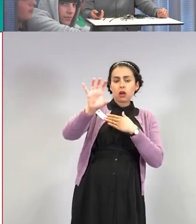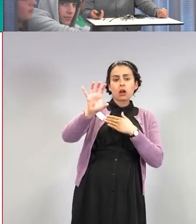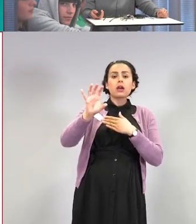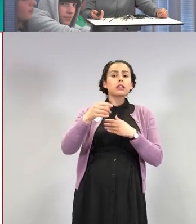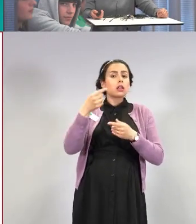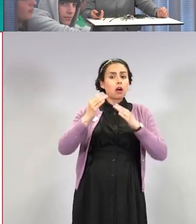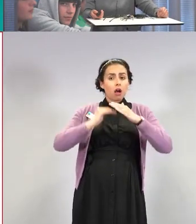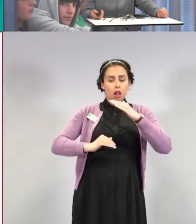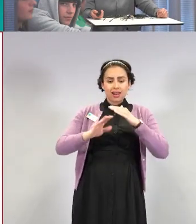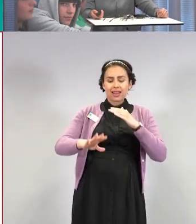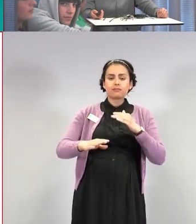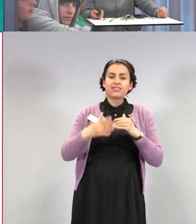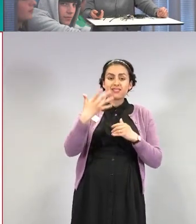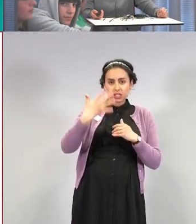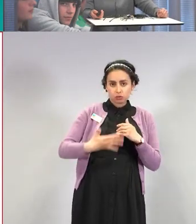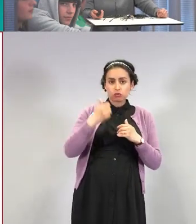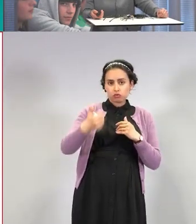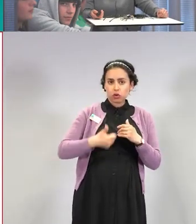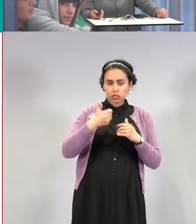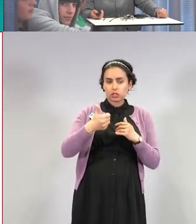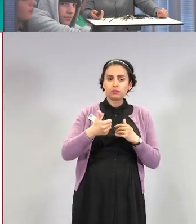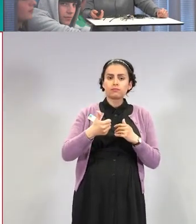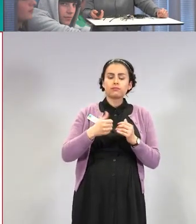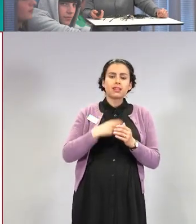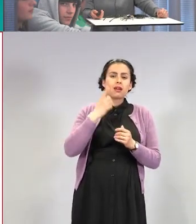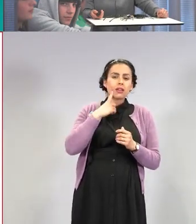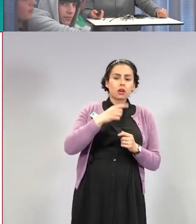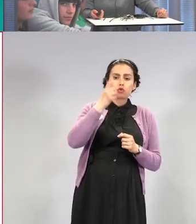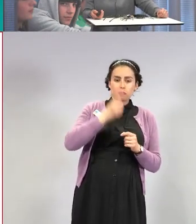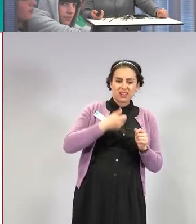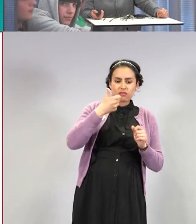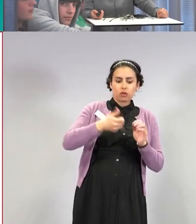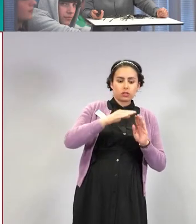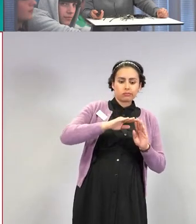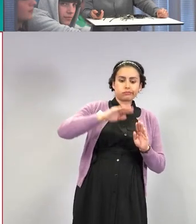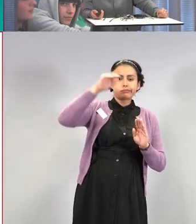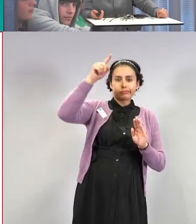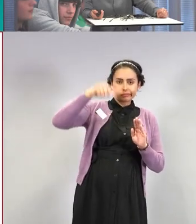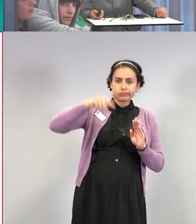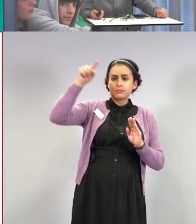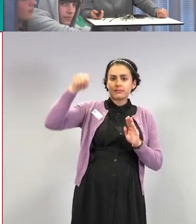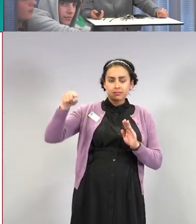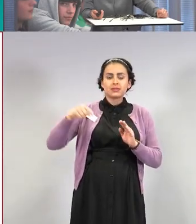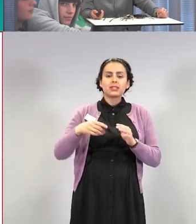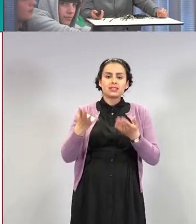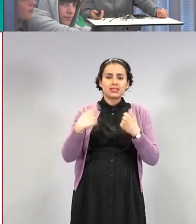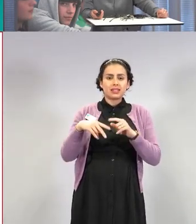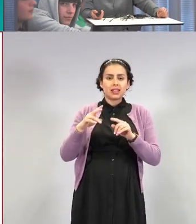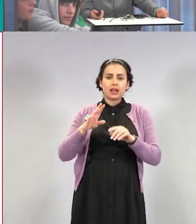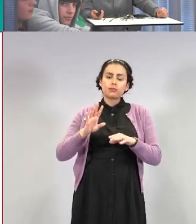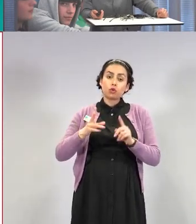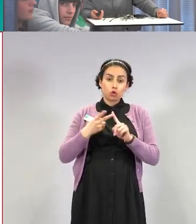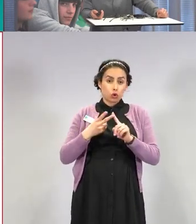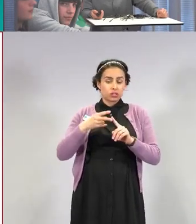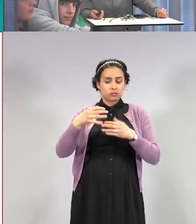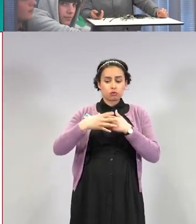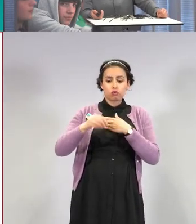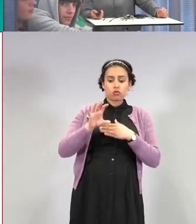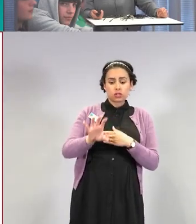-vuotiaita, aina kymmenvuotiskäyrittäin. Oikeammanpuoleisessa kuvassa on vanhempien ikäryhmien